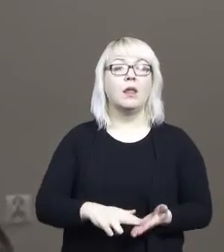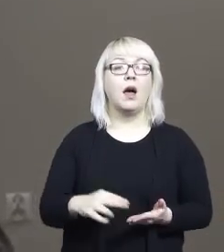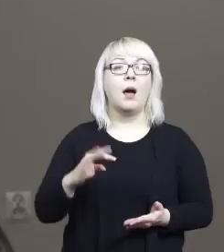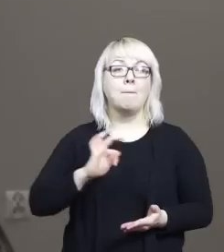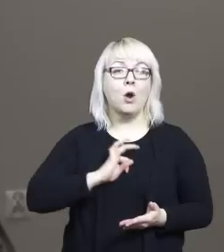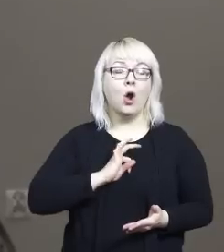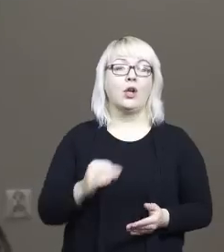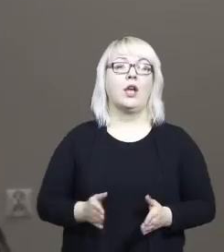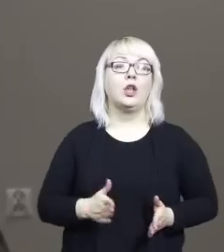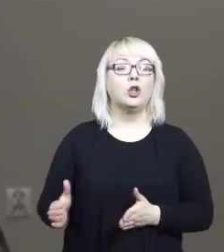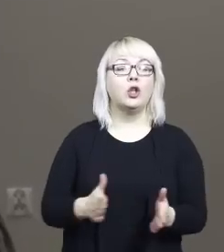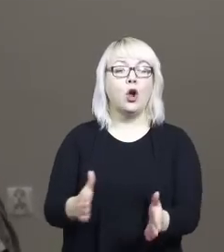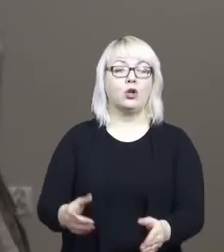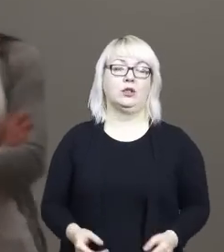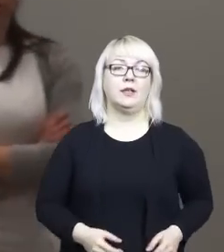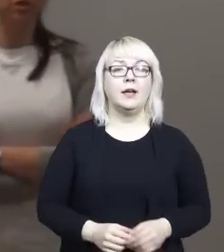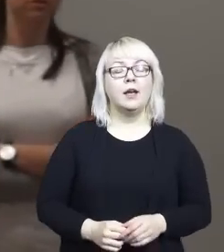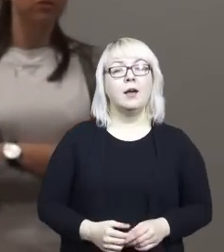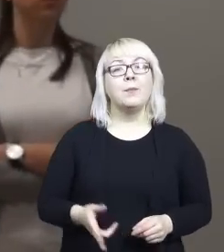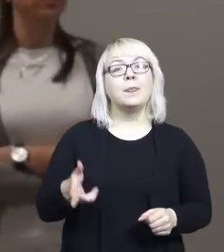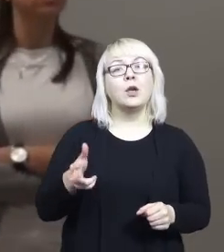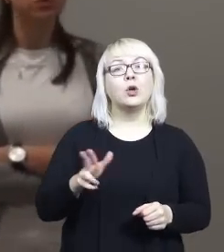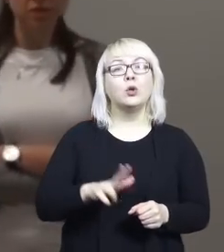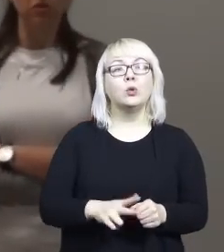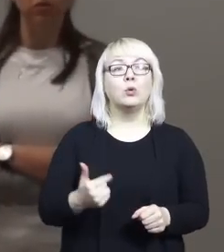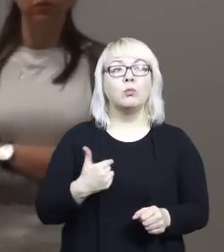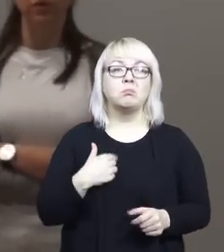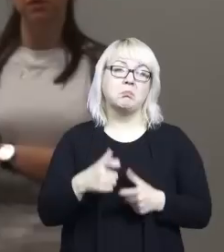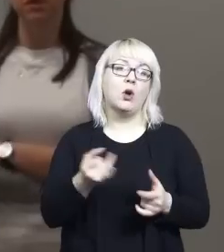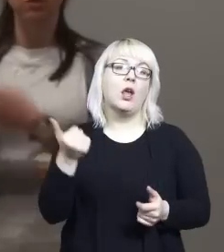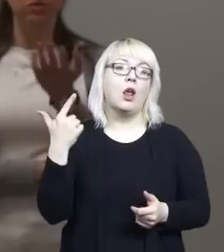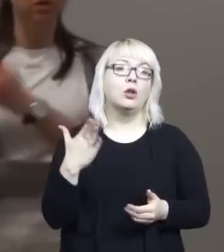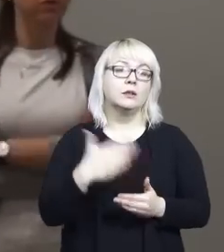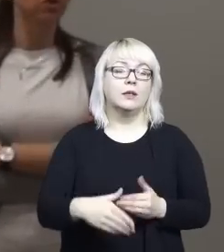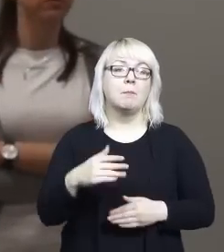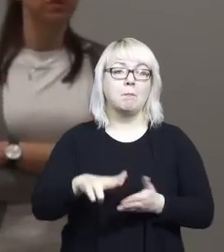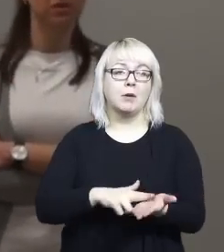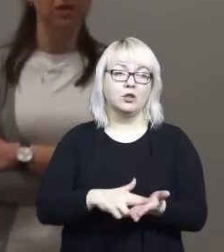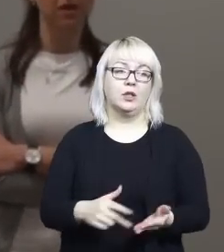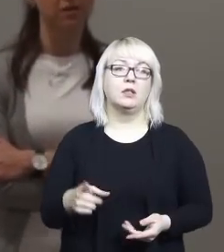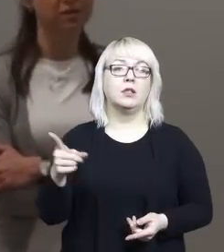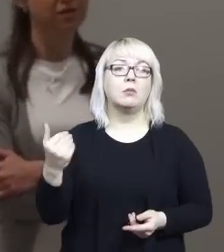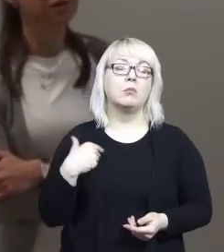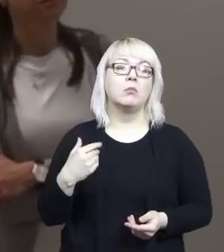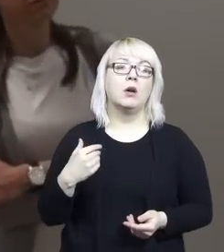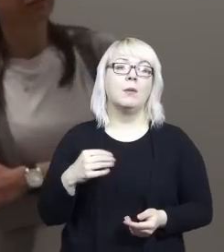rozmowę od Gruzji? Ponieważ Gruzja była jednym z przystanków, takie, które zostało wcześniej powiedziane,